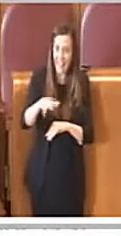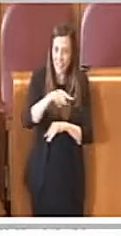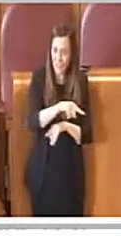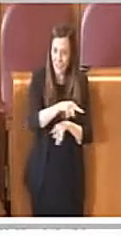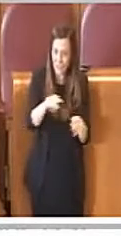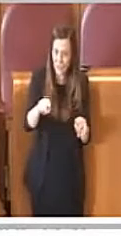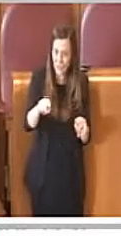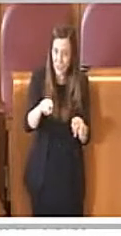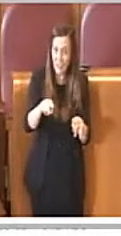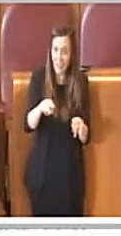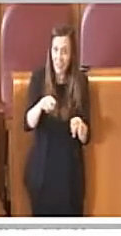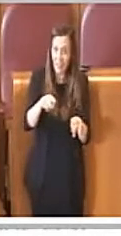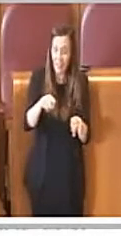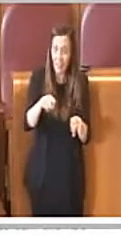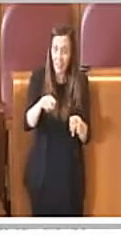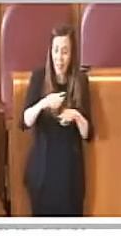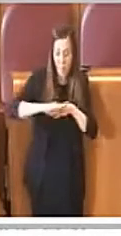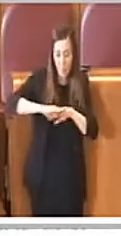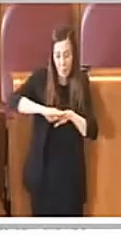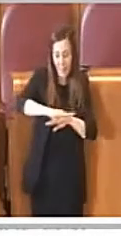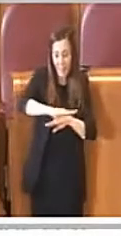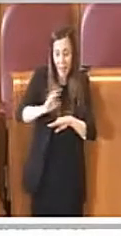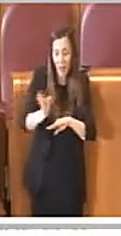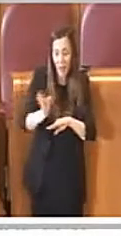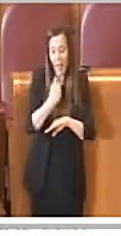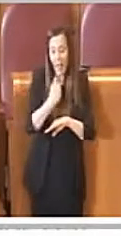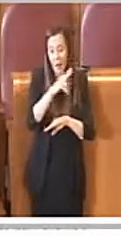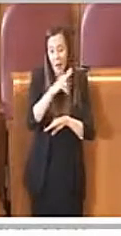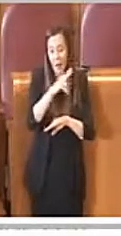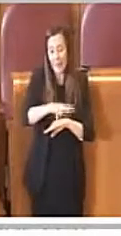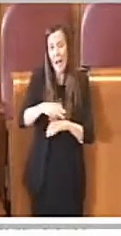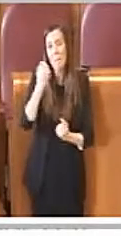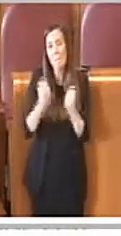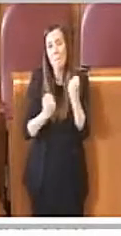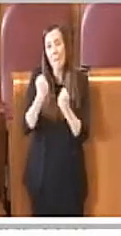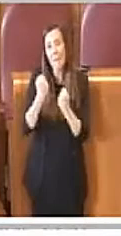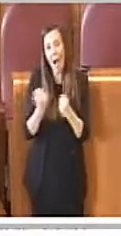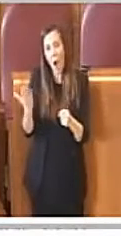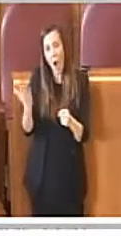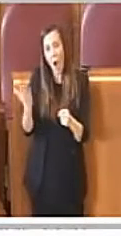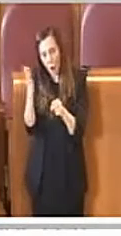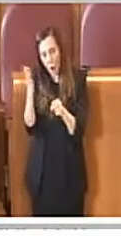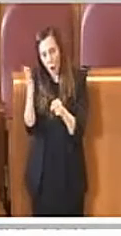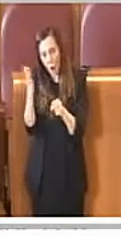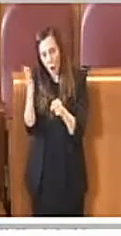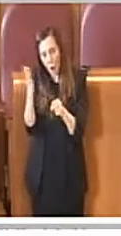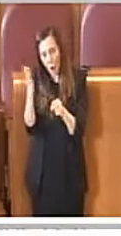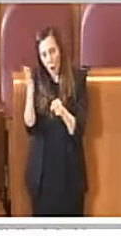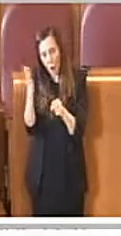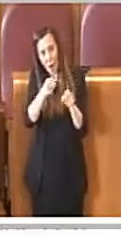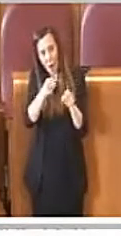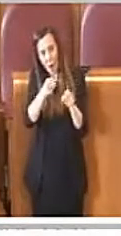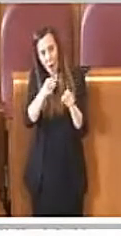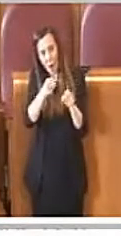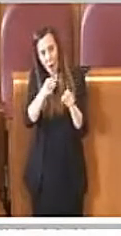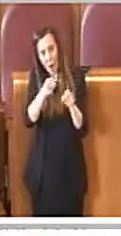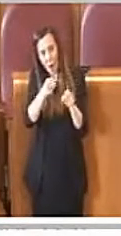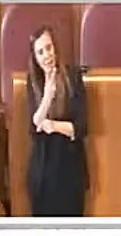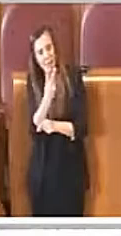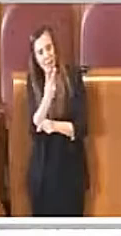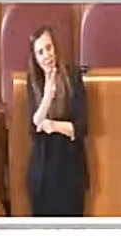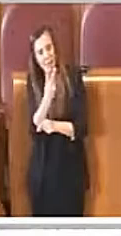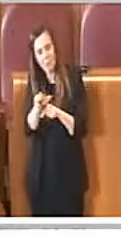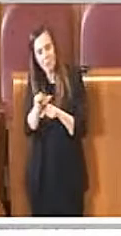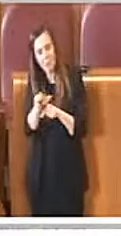macchine che coprono anche la visuale dell'ingresso ai negozi e io non credo che questo